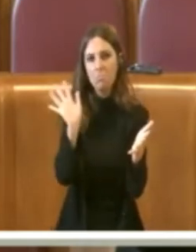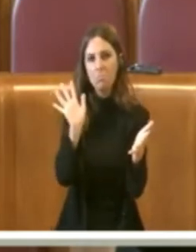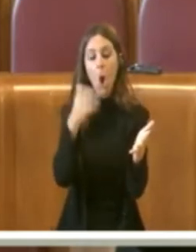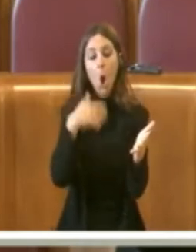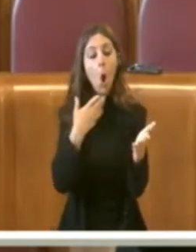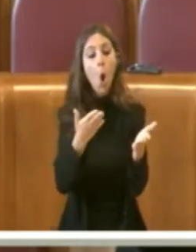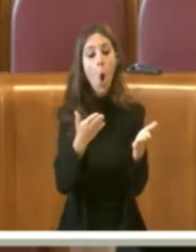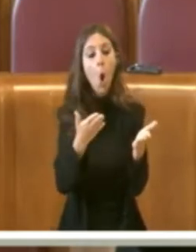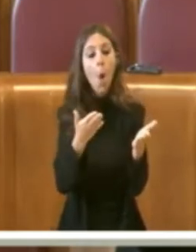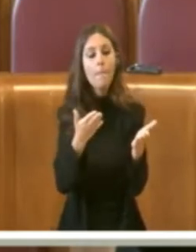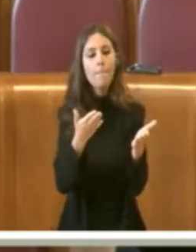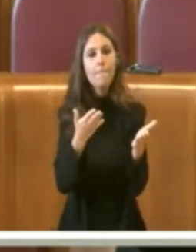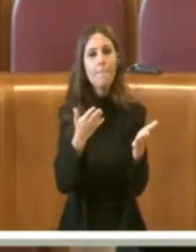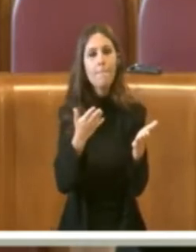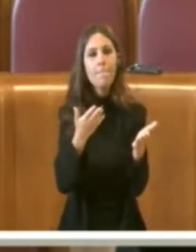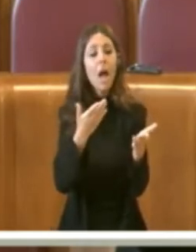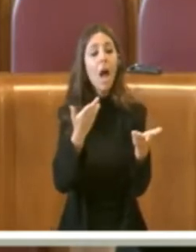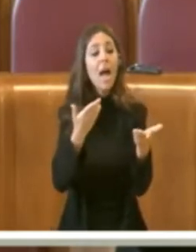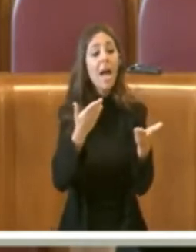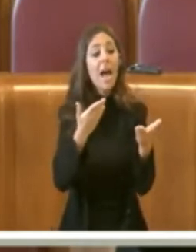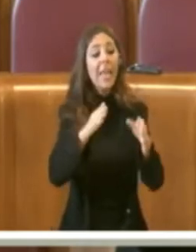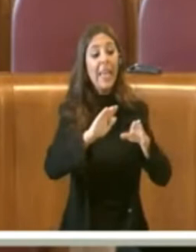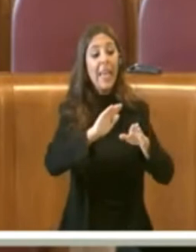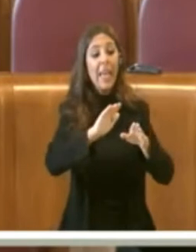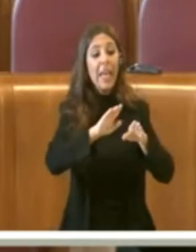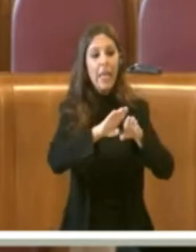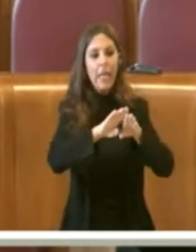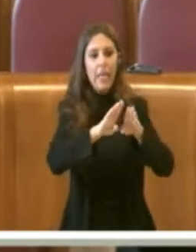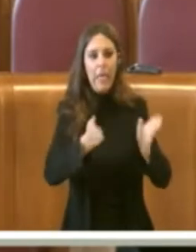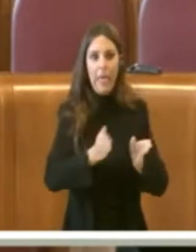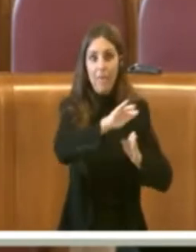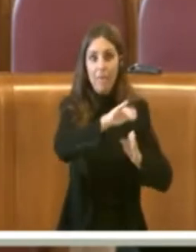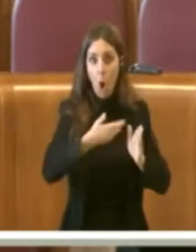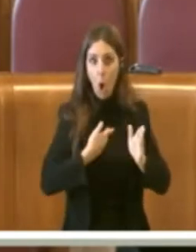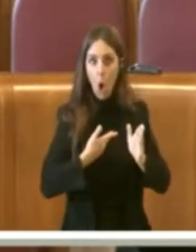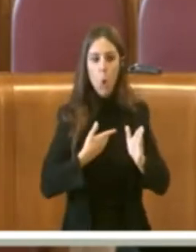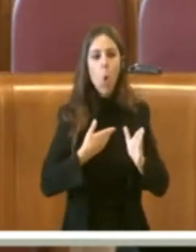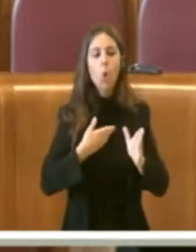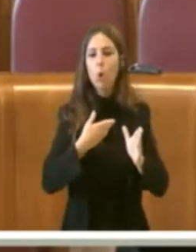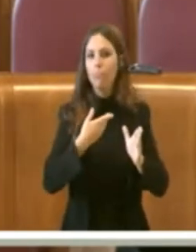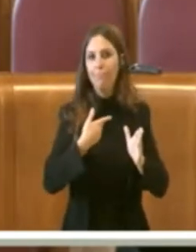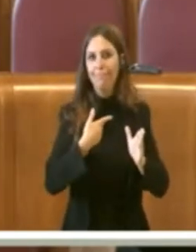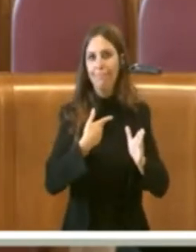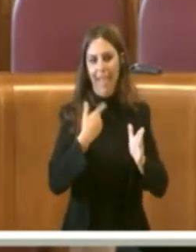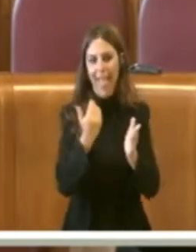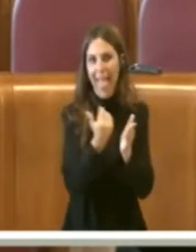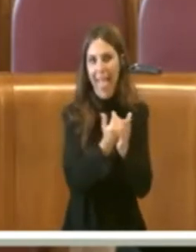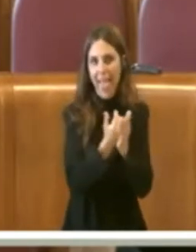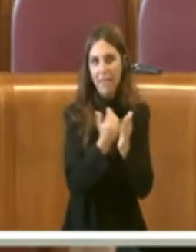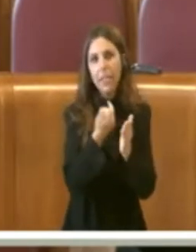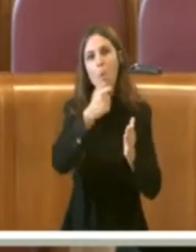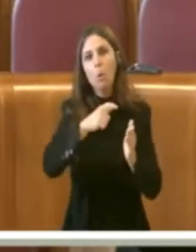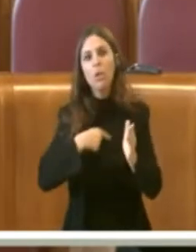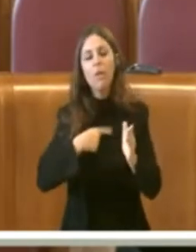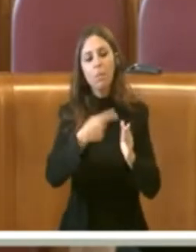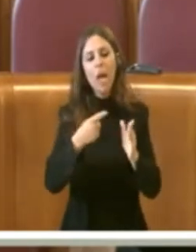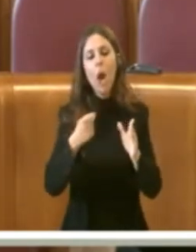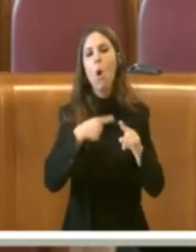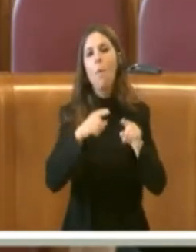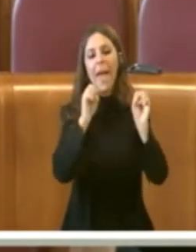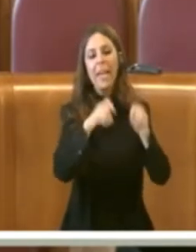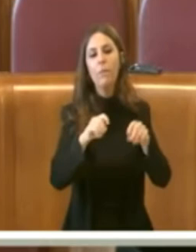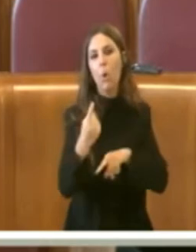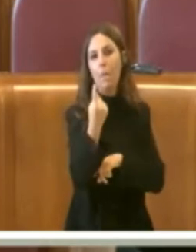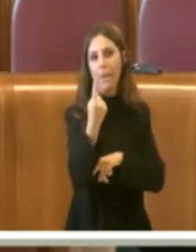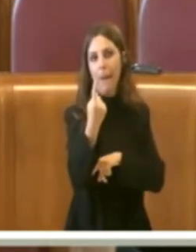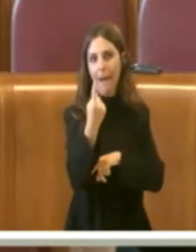comprare roba senza imballaggi, perché l'imballaggio è la prima produzione di rifiuto di quando noi andiamo a fare la